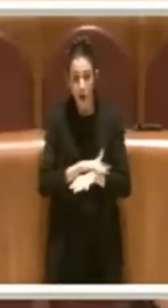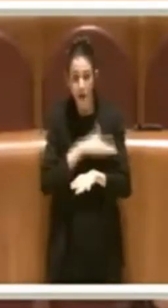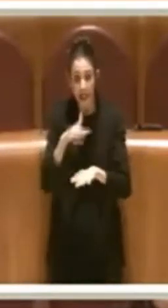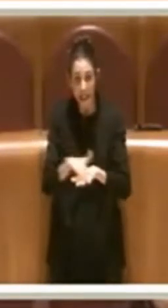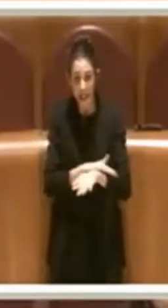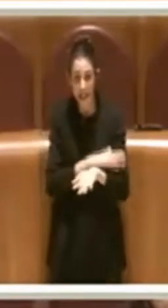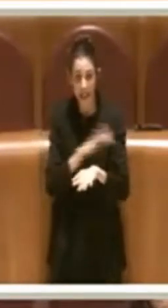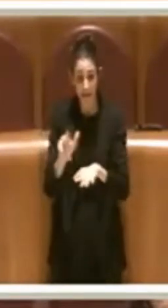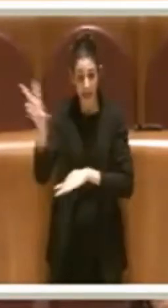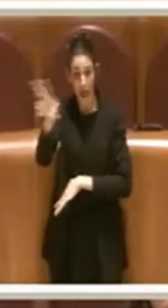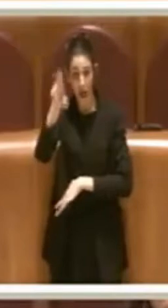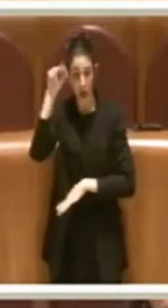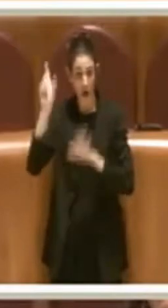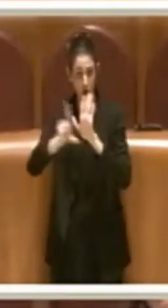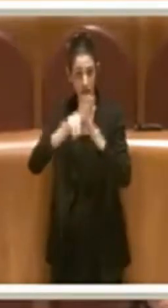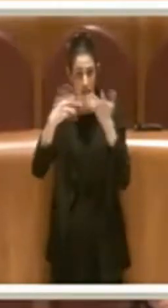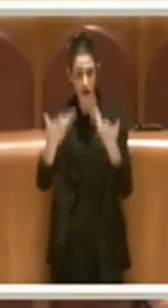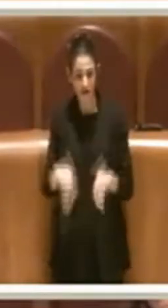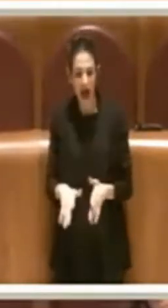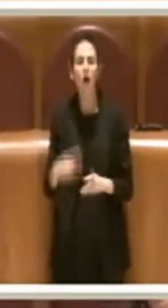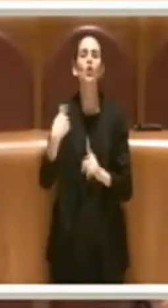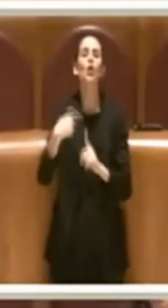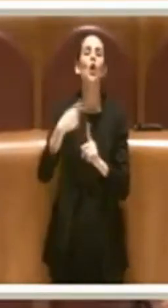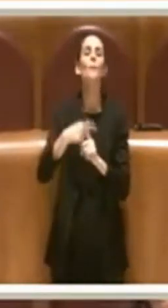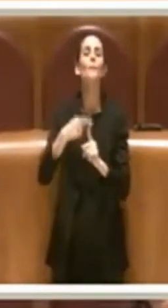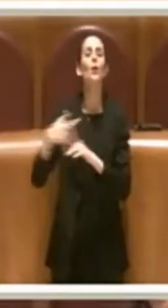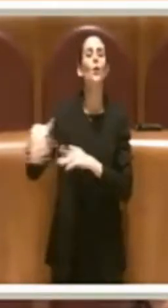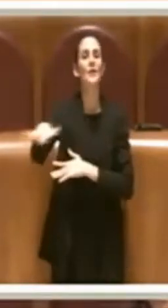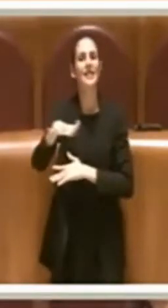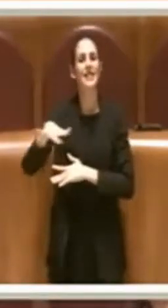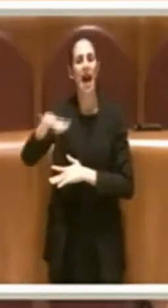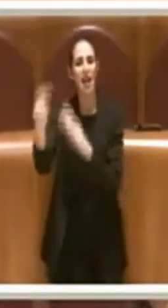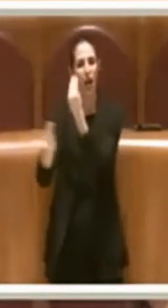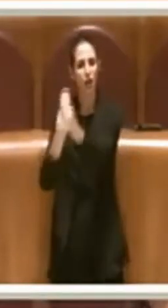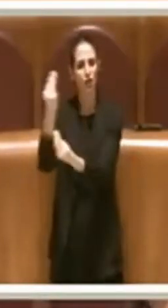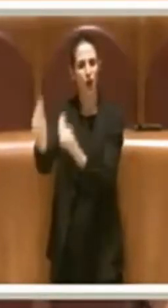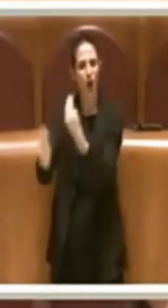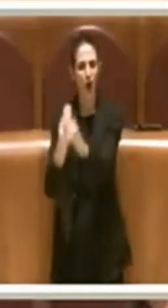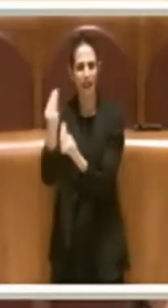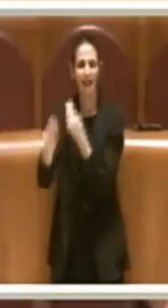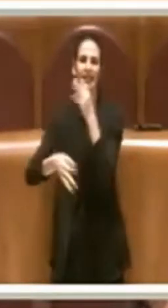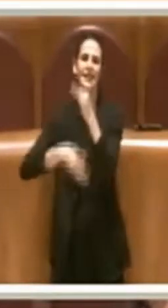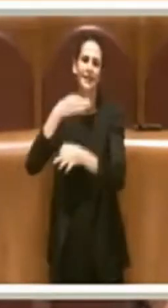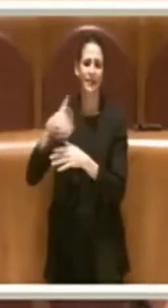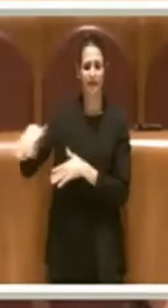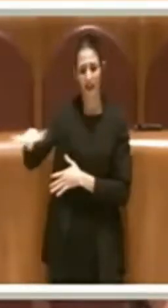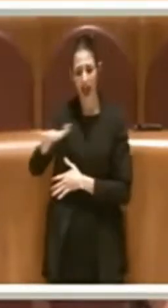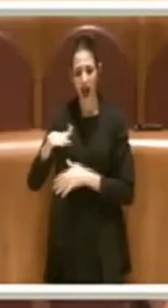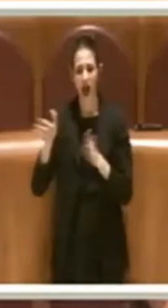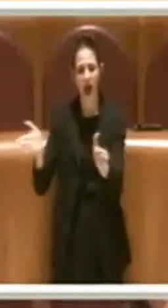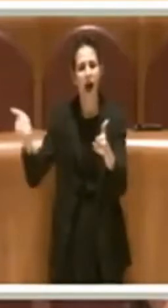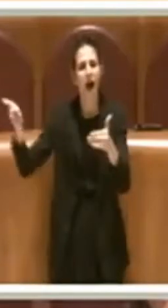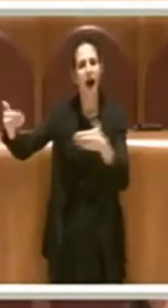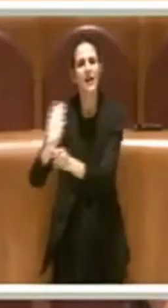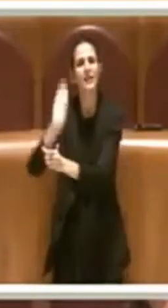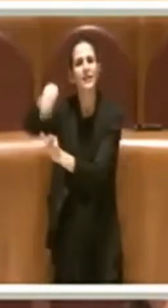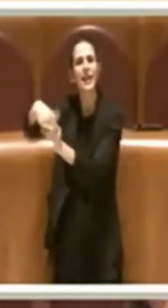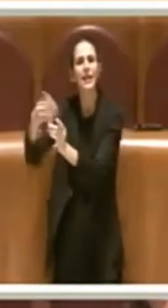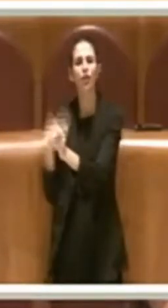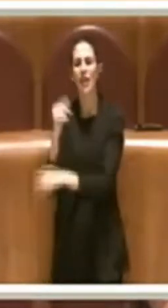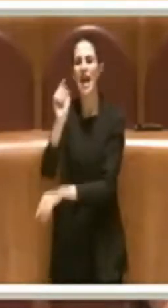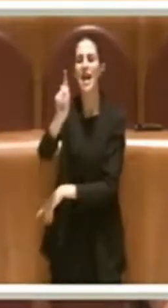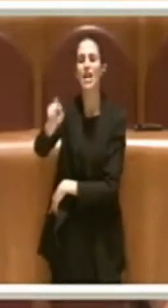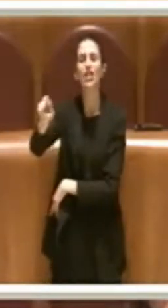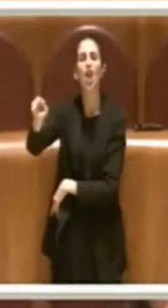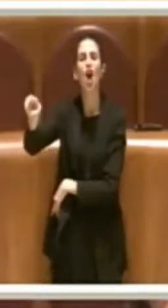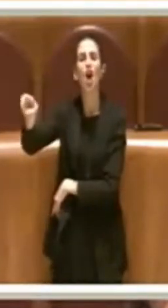e una sala giochi, o meglio, sale che installano apparecchi dell'articolo 110 del TULPS,